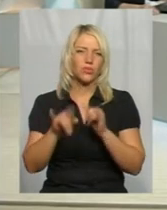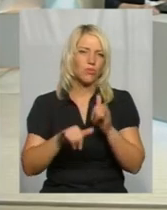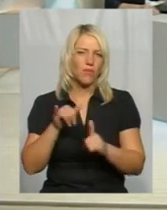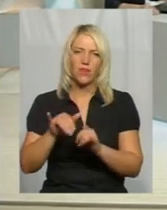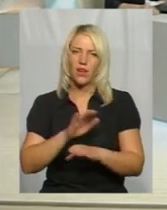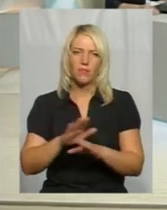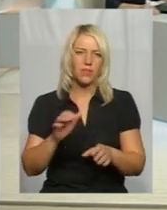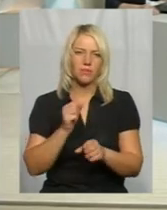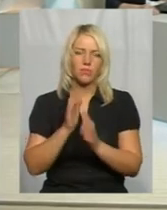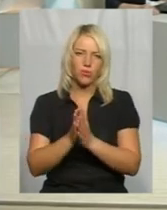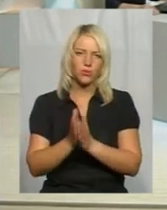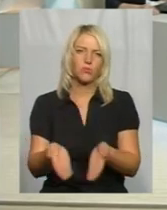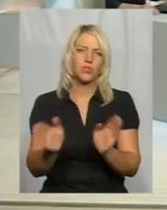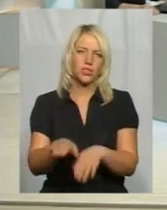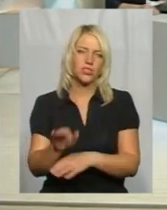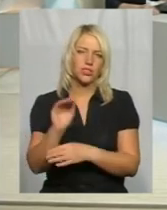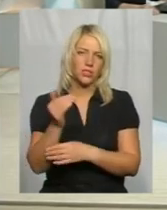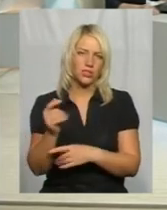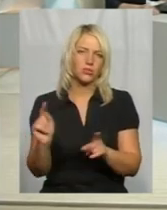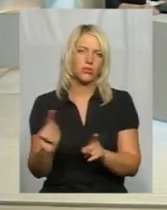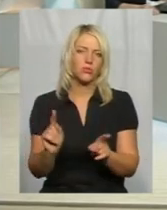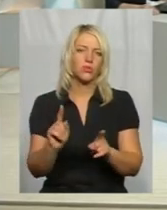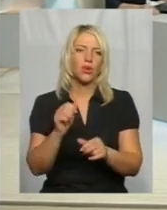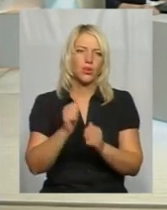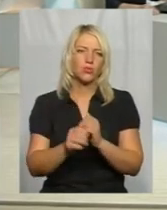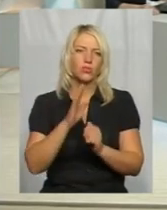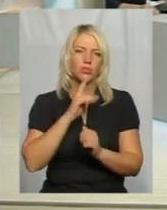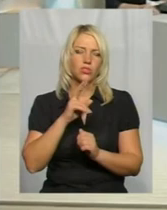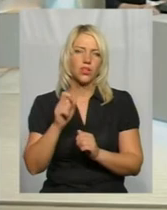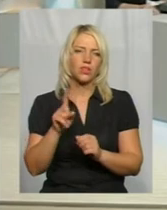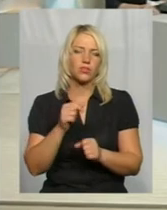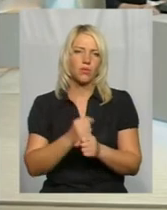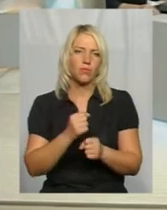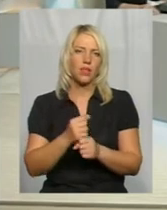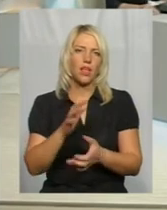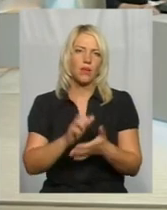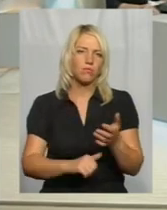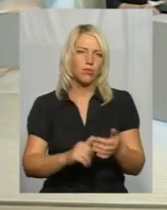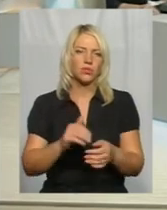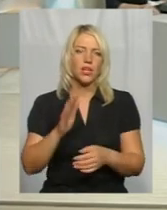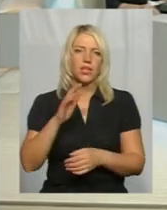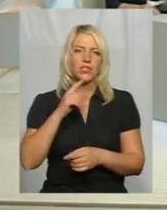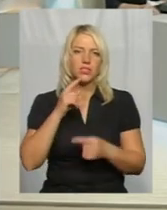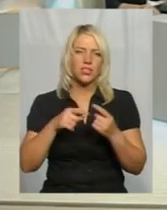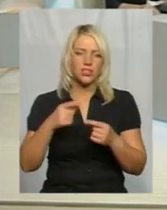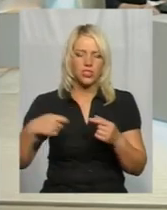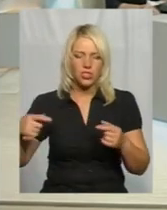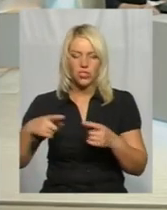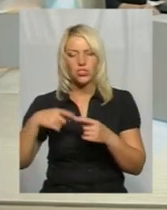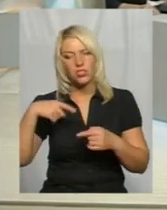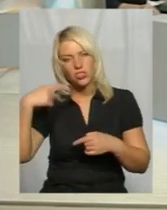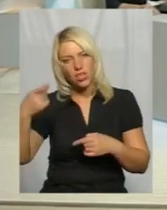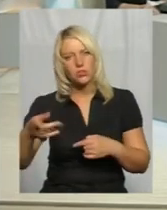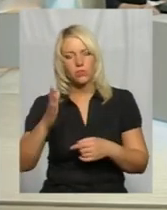і просимо їх залишити дитину. Тому що кожна жінка, яка зробила аборт, вона згодом має психічну травму однозначно.